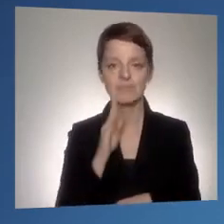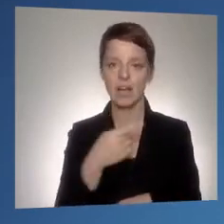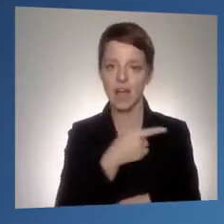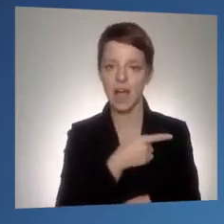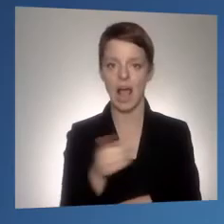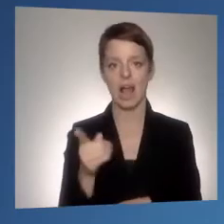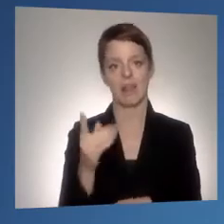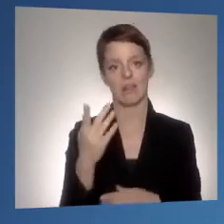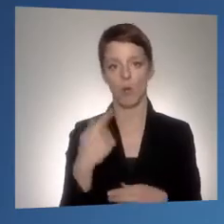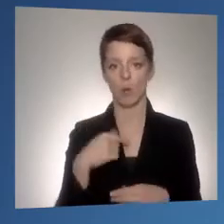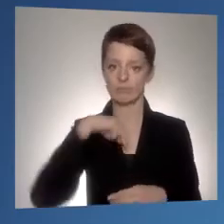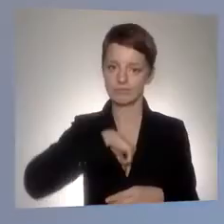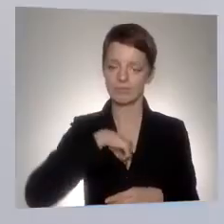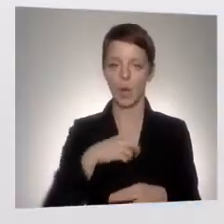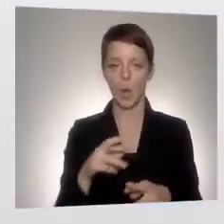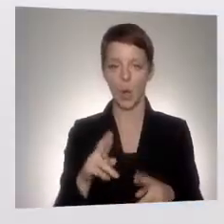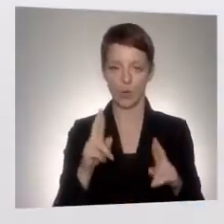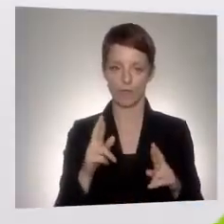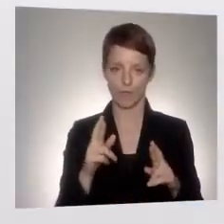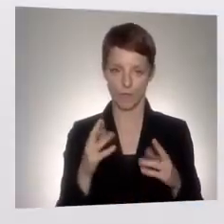zuversichtlich. Vielen Dank.